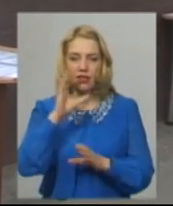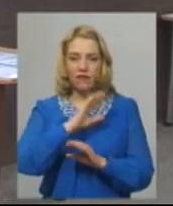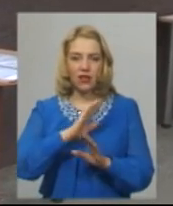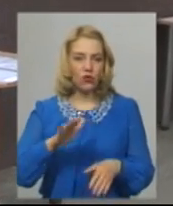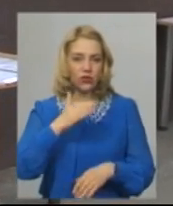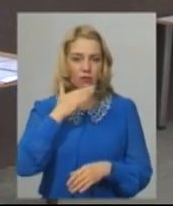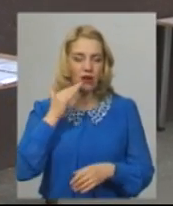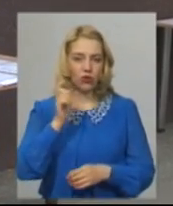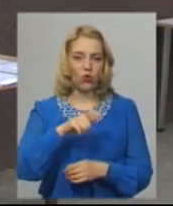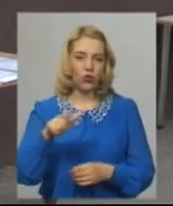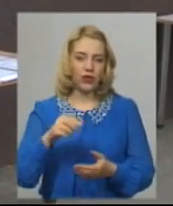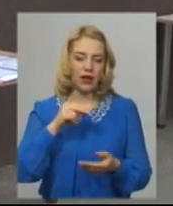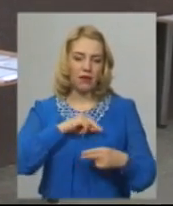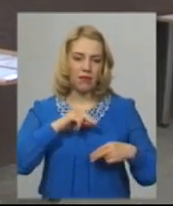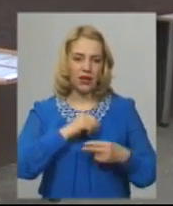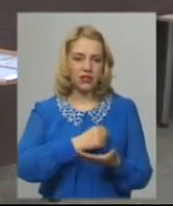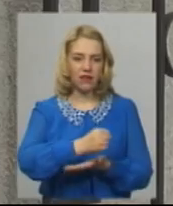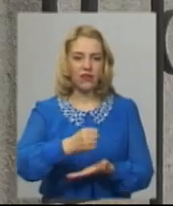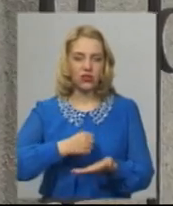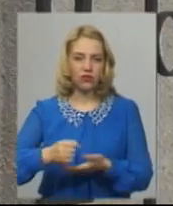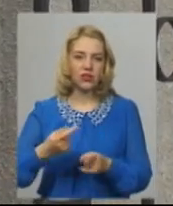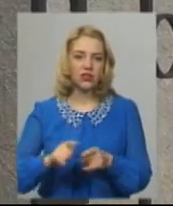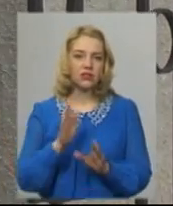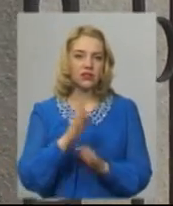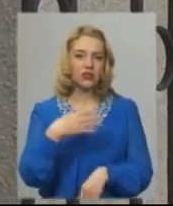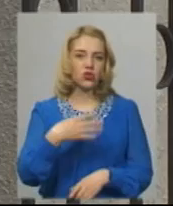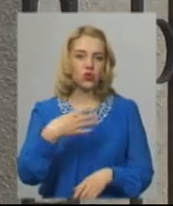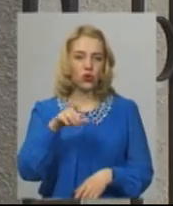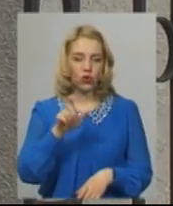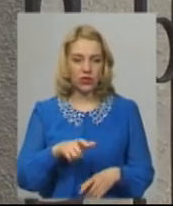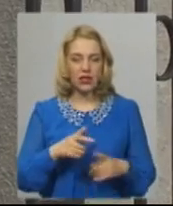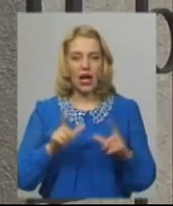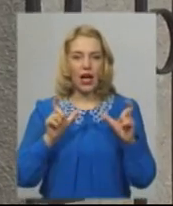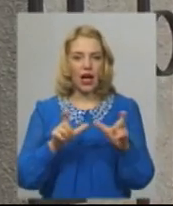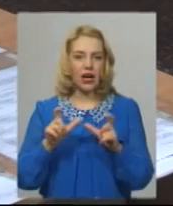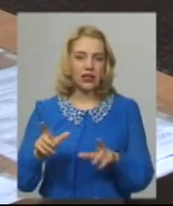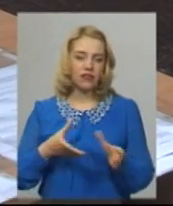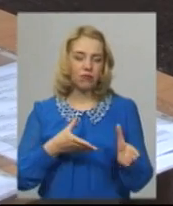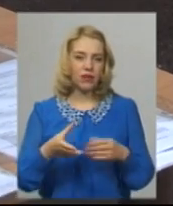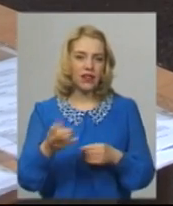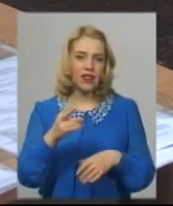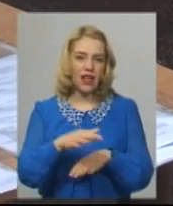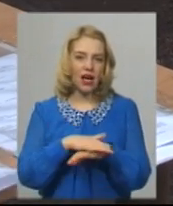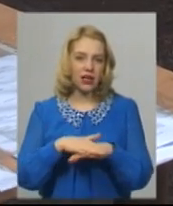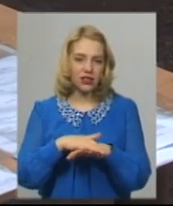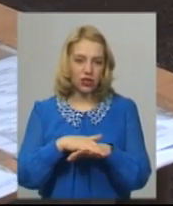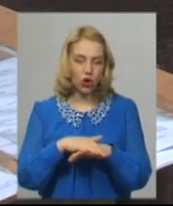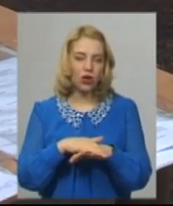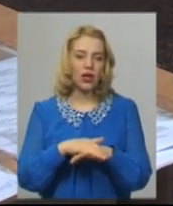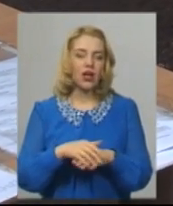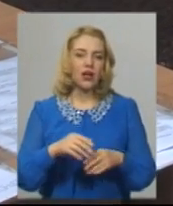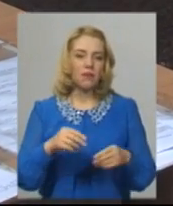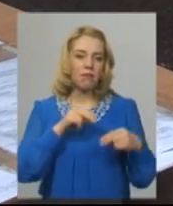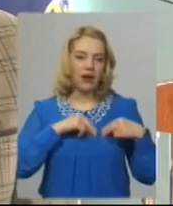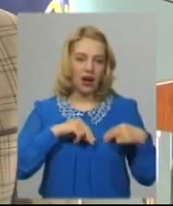На сьогоднішній день це близько 40 осіб. Карантин вплинув серйозно і на ринок праці області. Сильно вдарило в першу чергу по